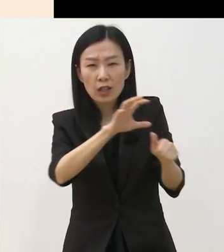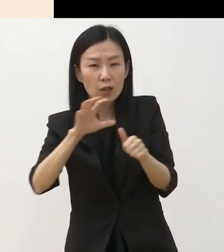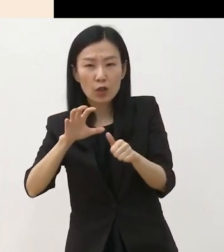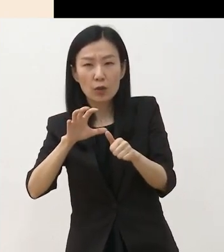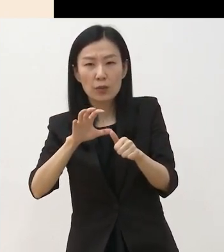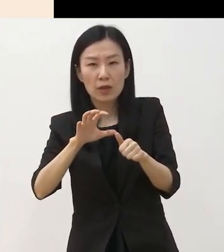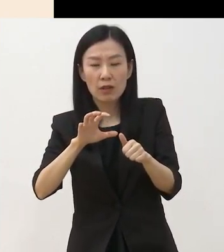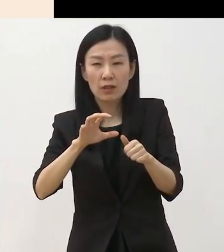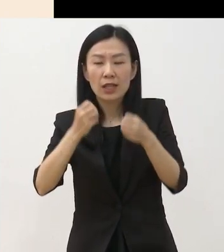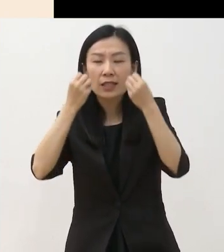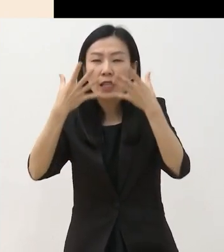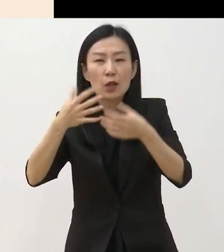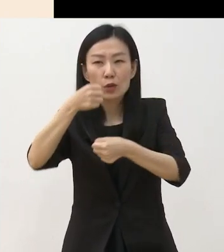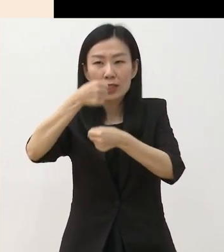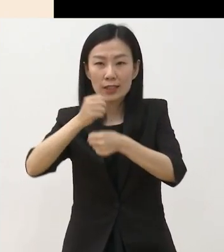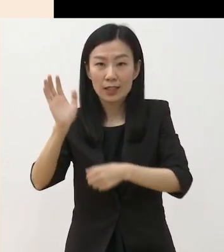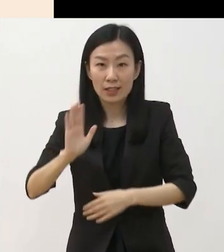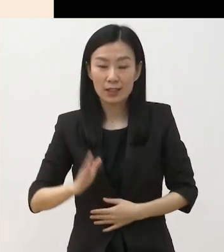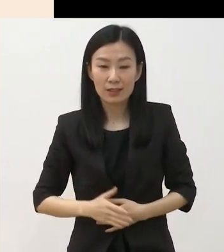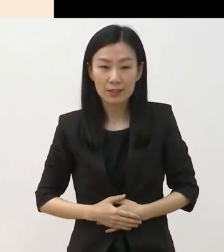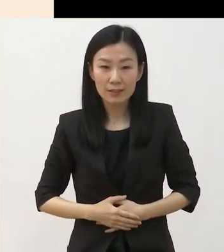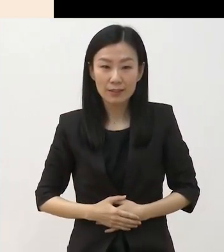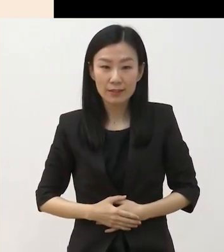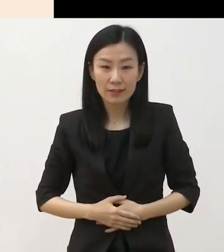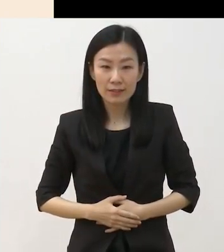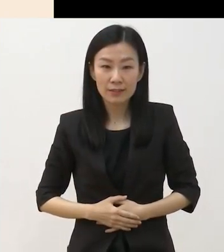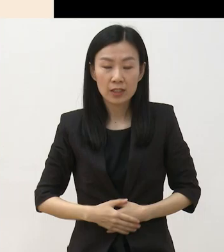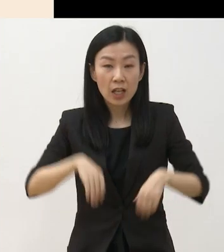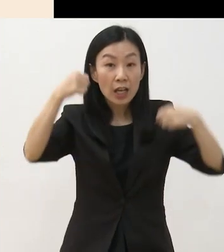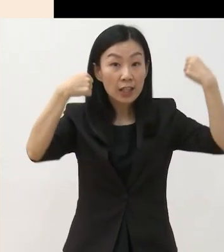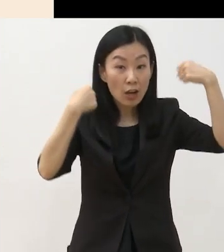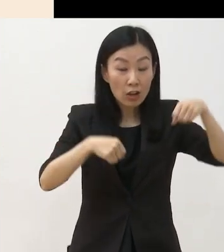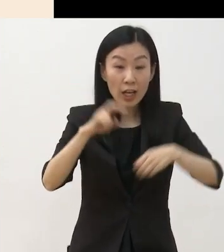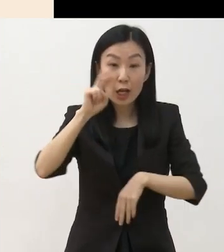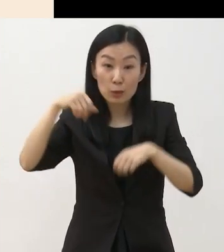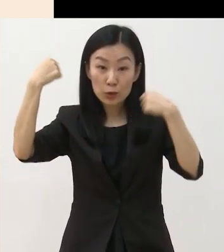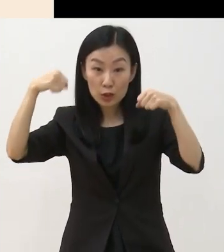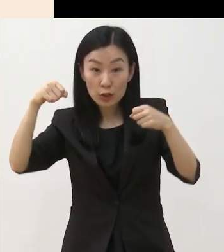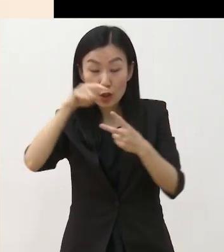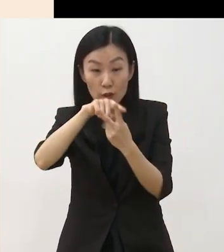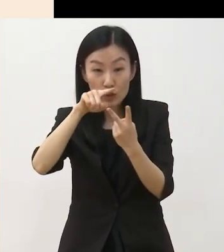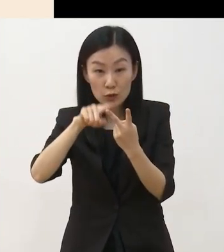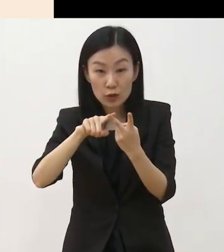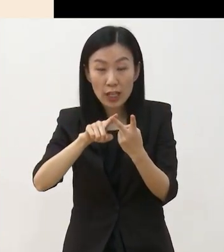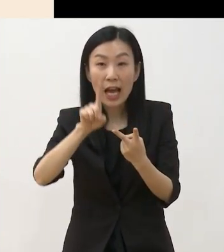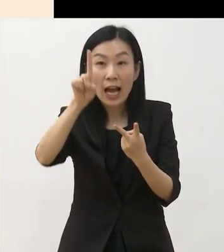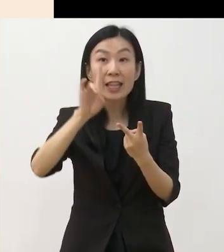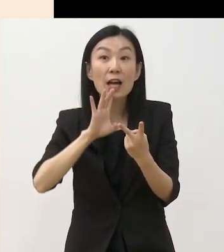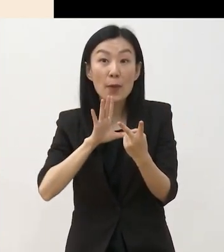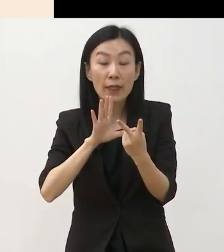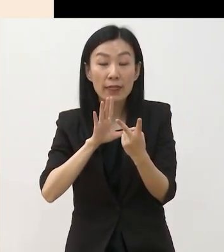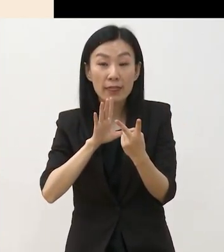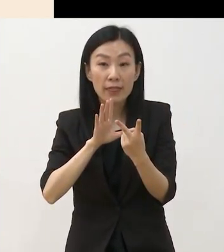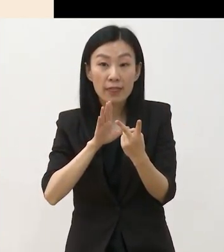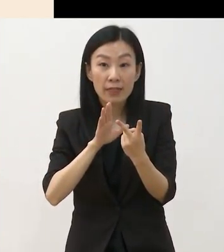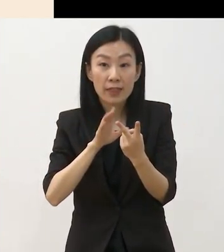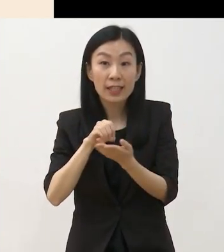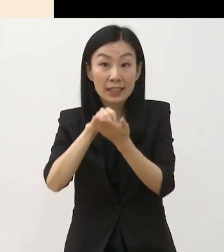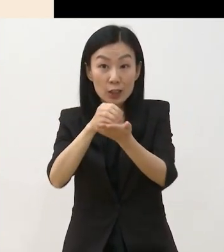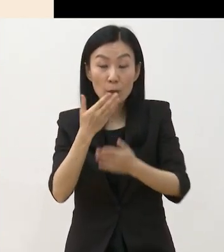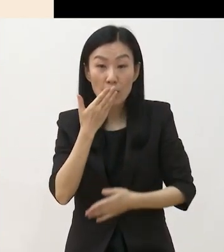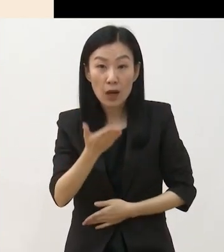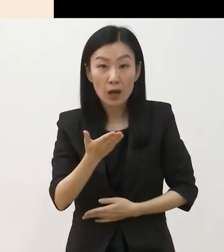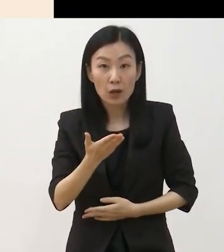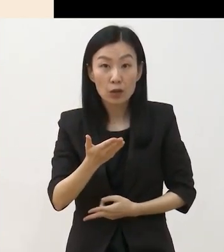간주합니다 연극과 뮤지컬 두 개의 장르 중 한 장르에만 신청할 수 있고요 동일 장르에는